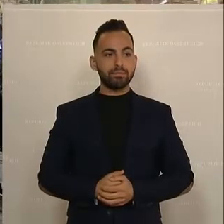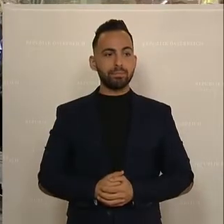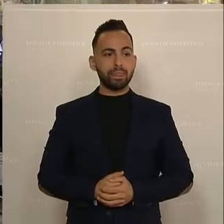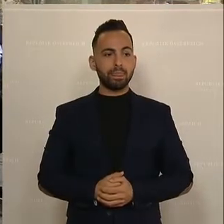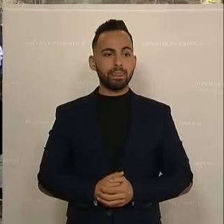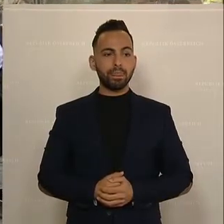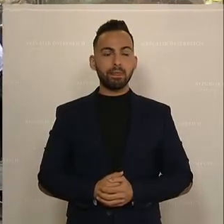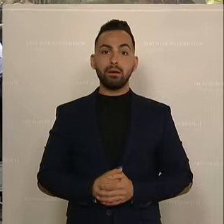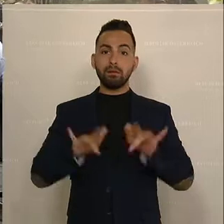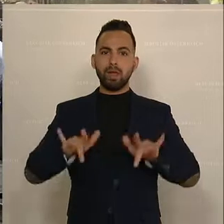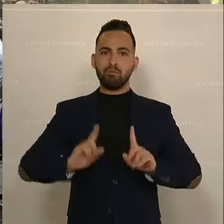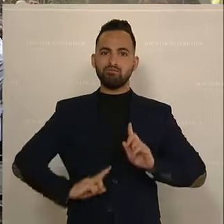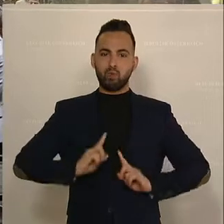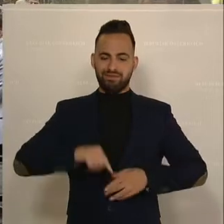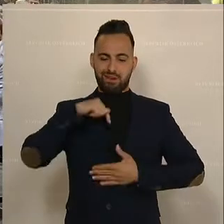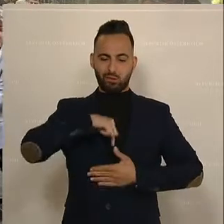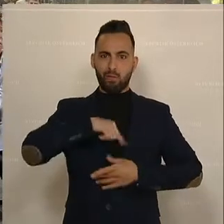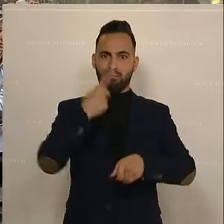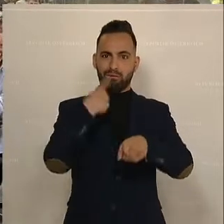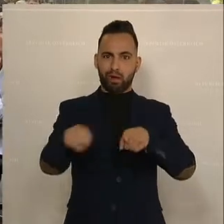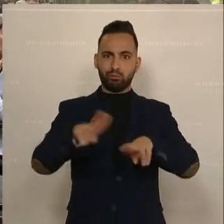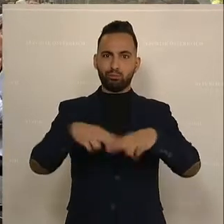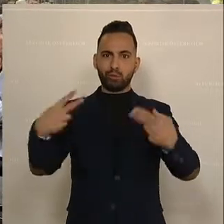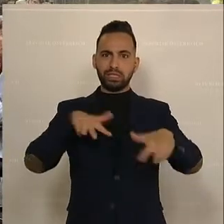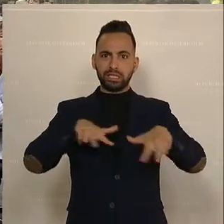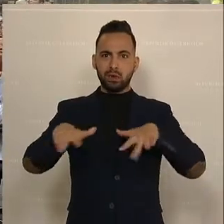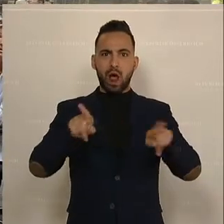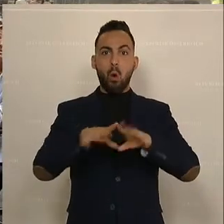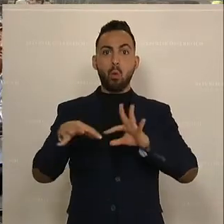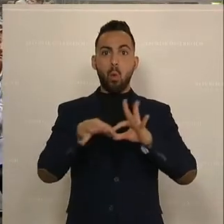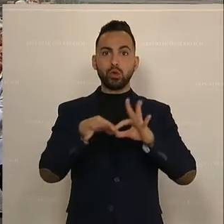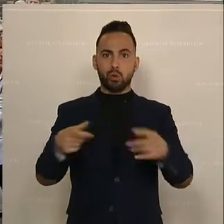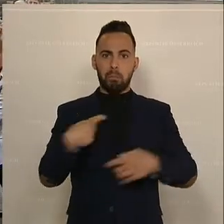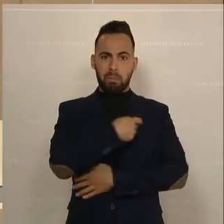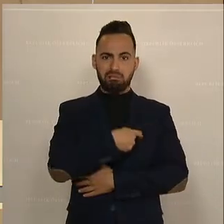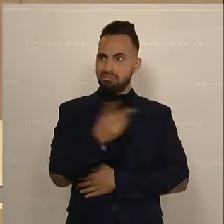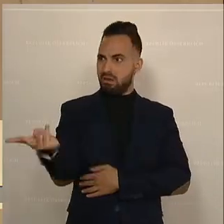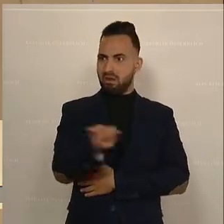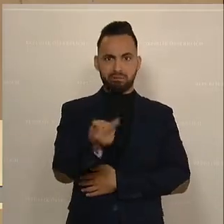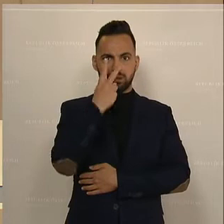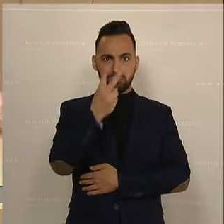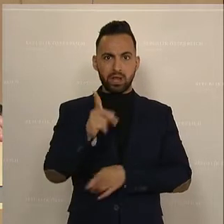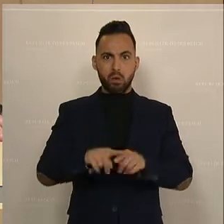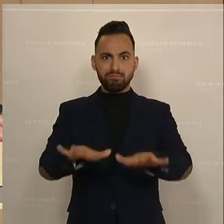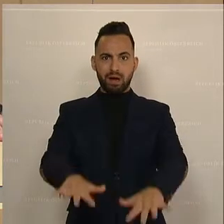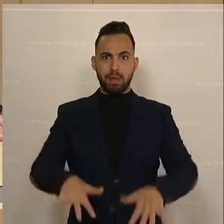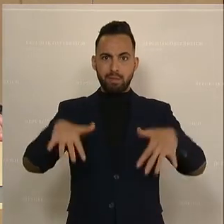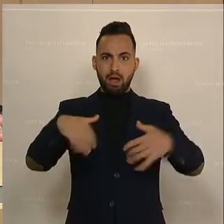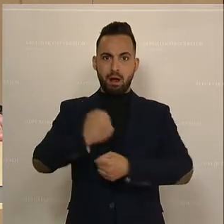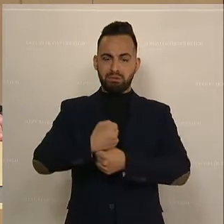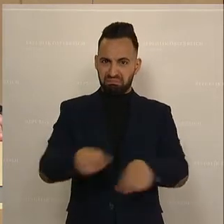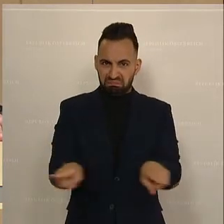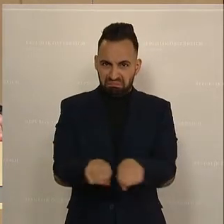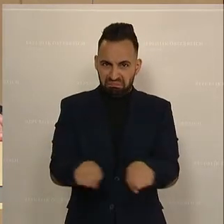Die fehlende Motivation der Bundesregierung und auch der Koalitionsparteien zeigt sich aber auch in der parlamentarischen Arbeit.